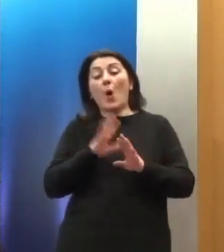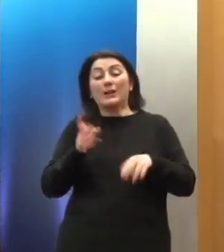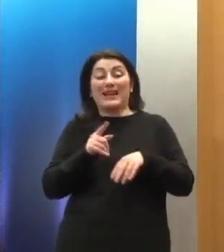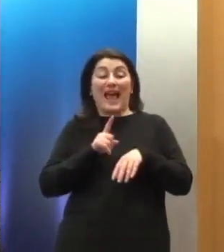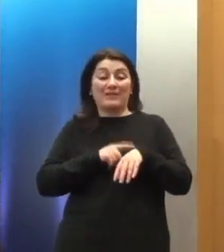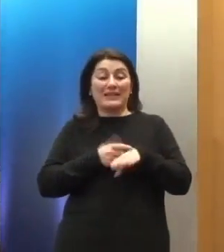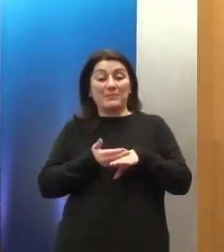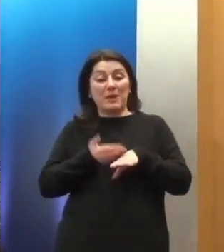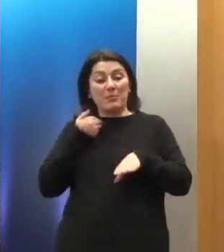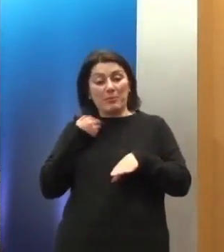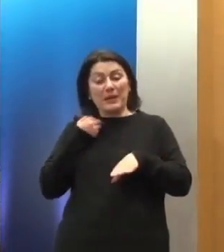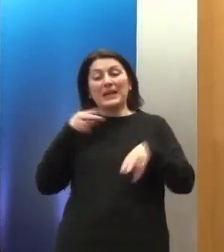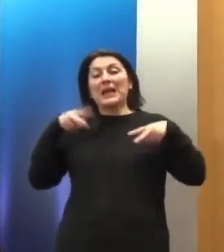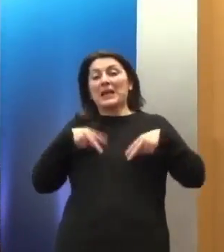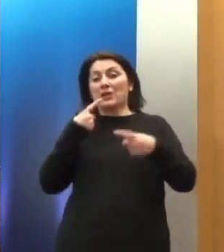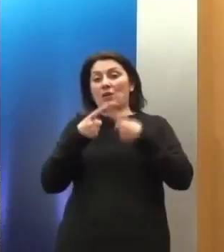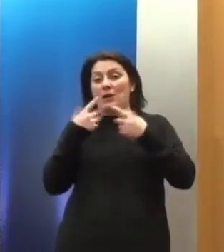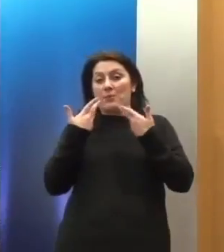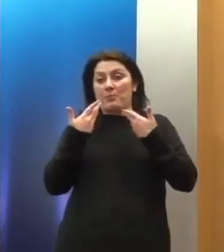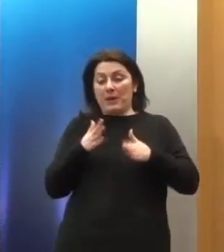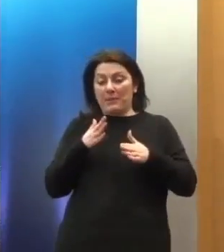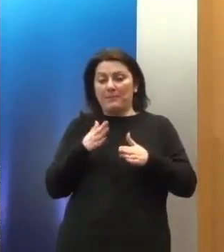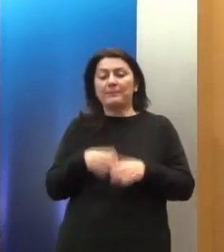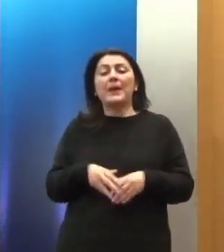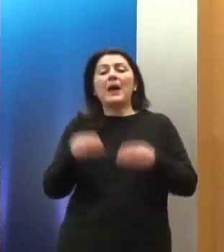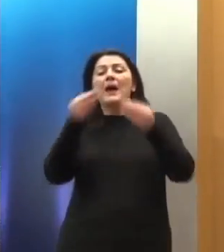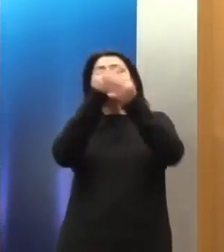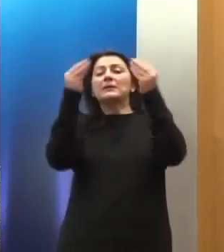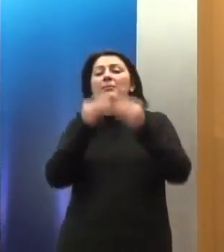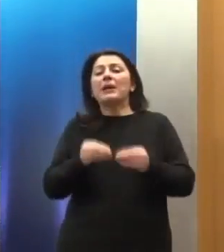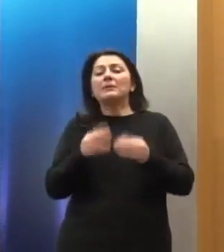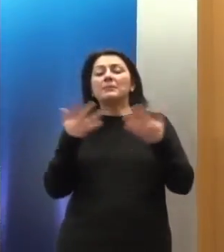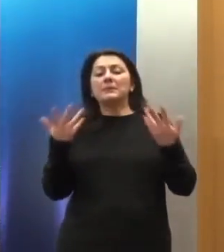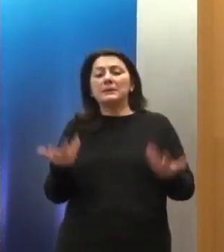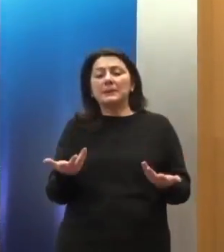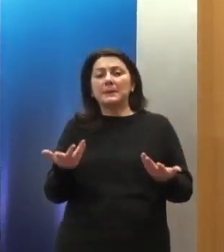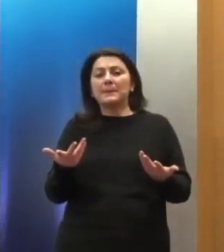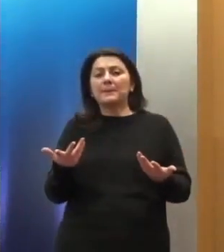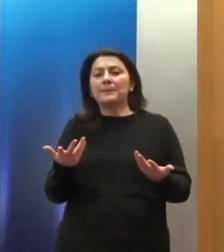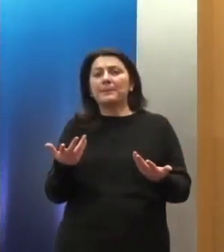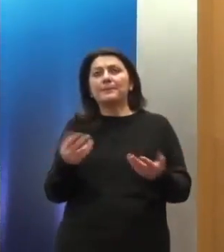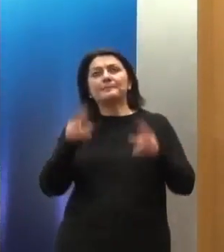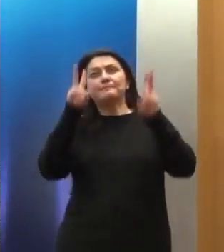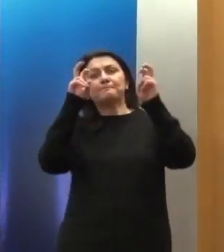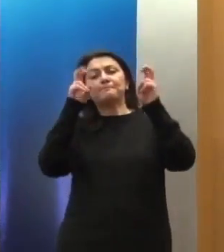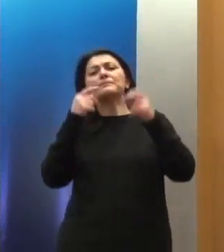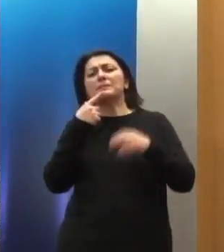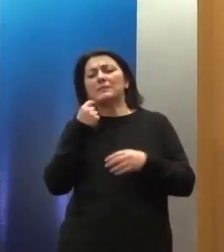Και αυτές έχουν ένα χαρακτήρα συστάσεως, ναι,